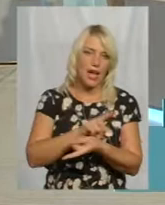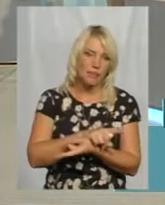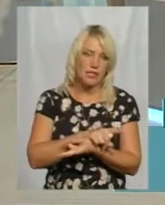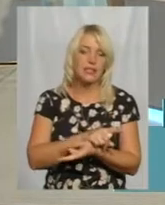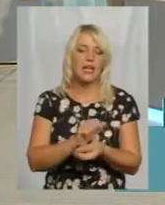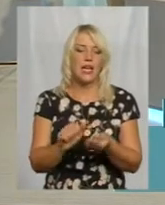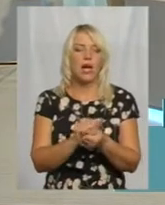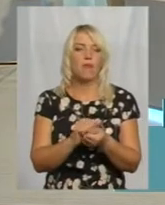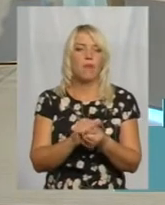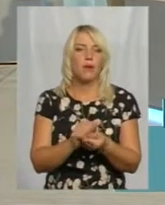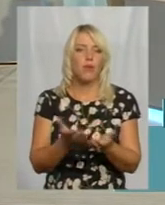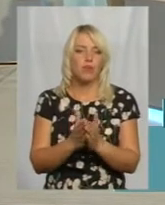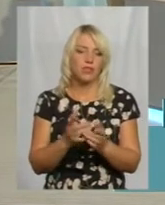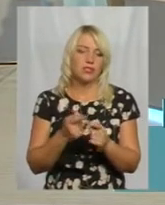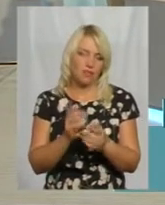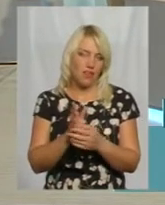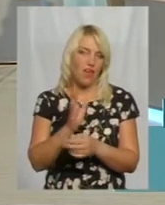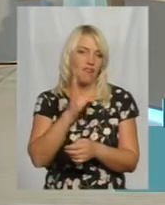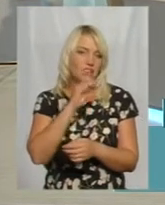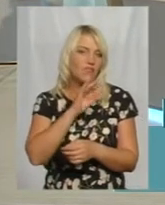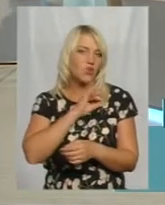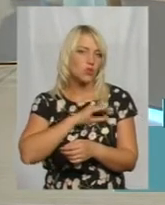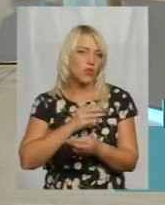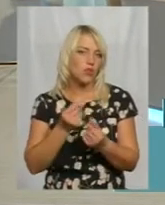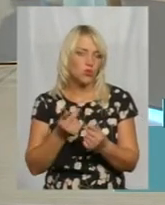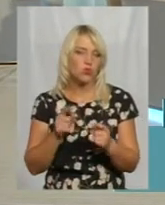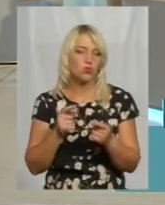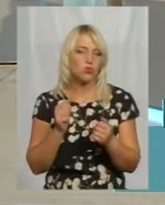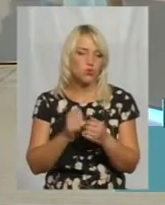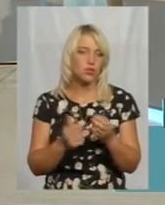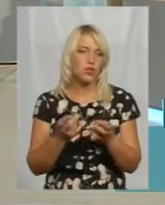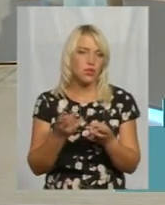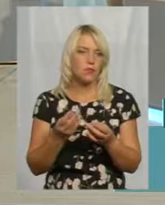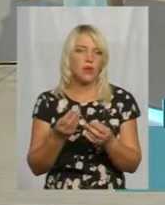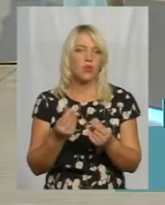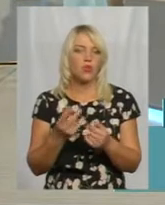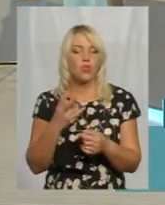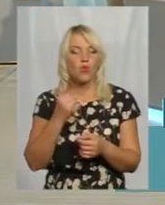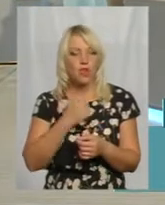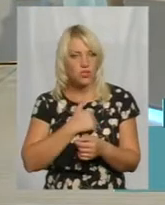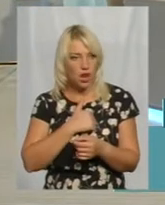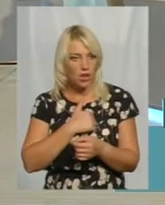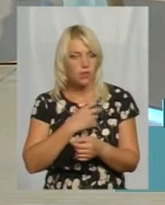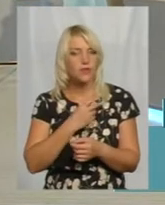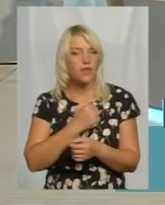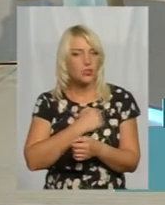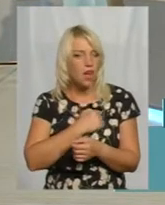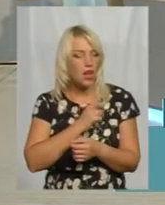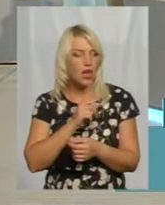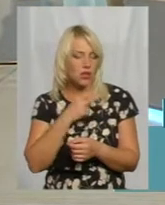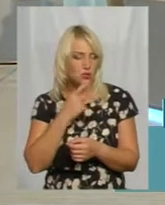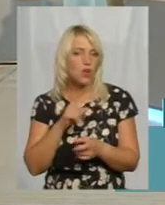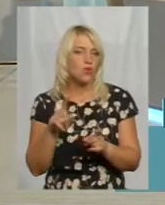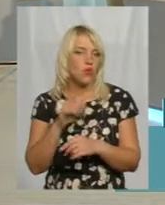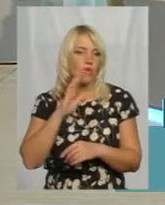ефективність використання коштів, тому що не кожного разу потрібне. Але поки що, на жаль, на жаль, я так і кажу, що в